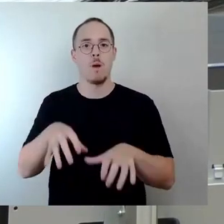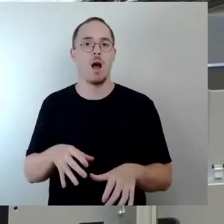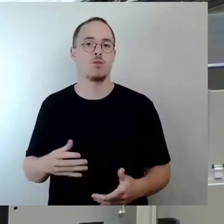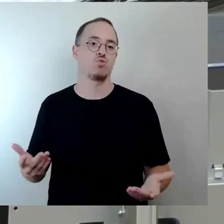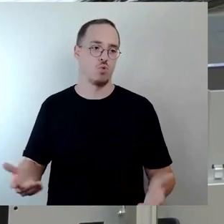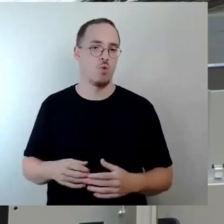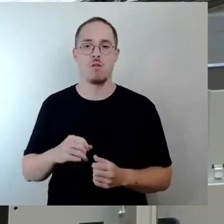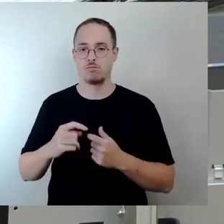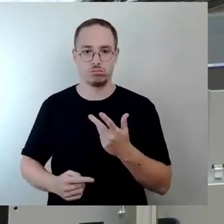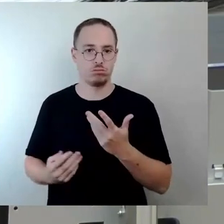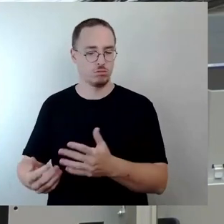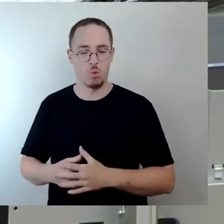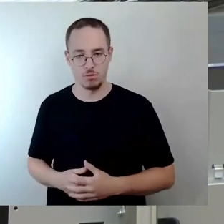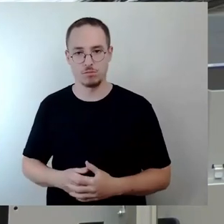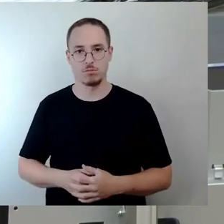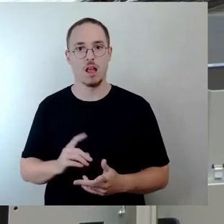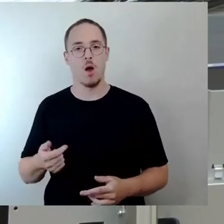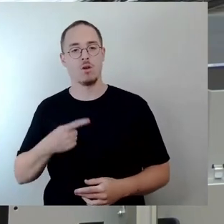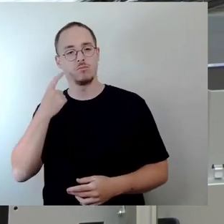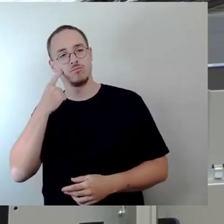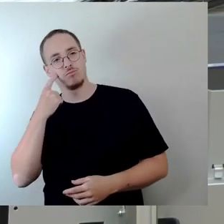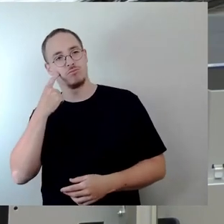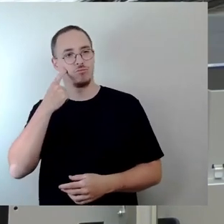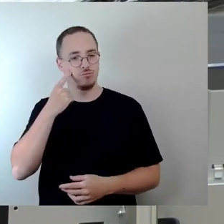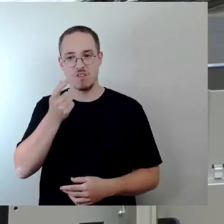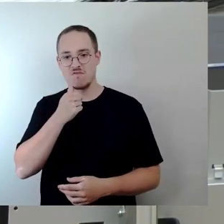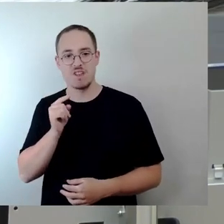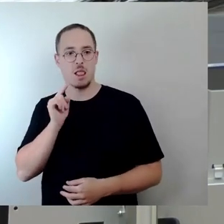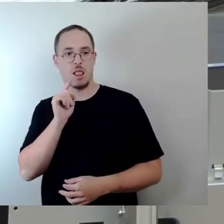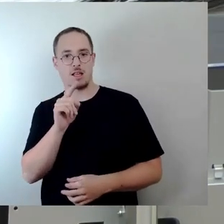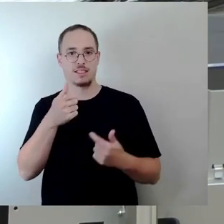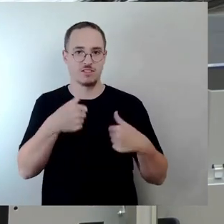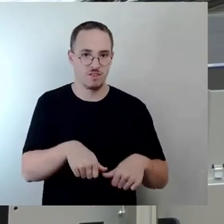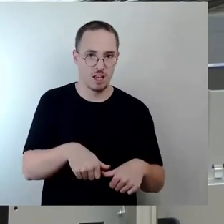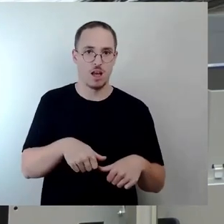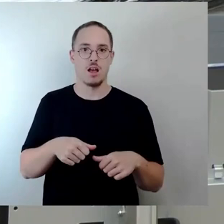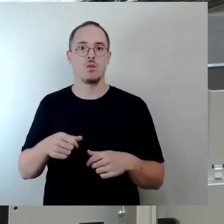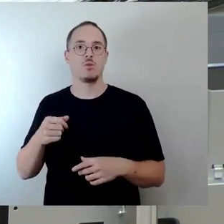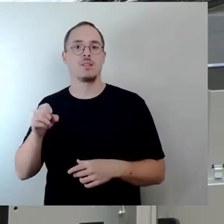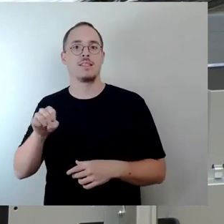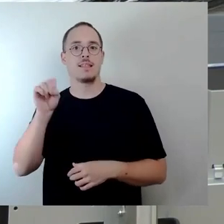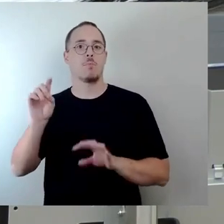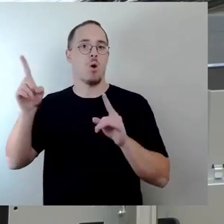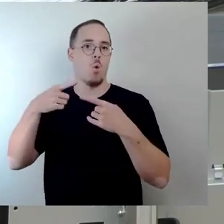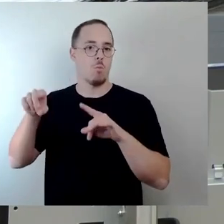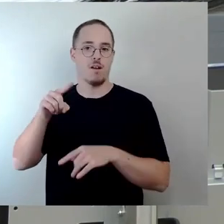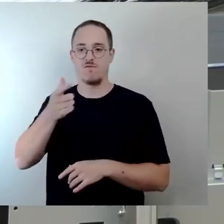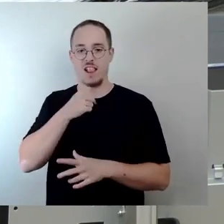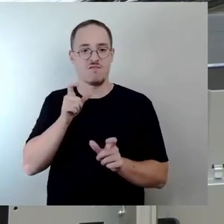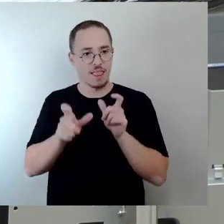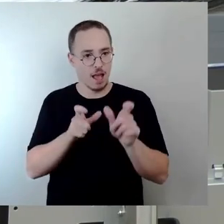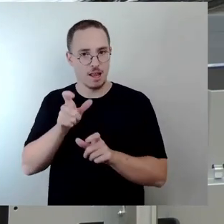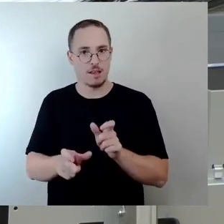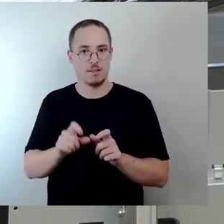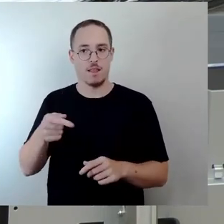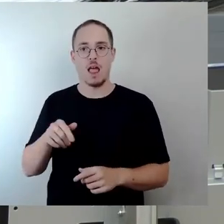oder Semperoper verteidigen zu müssen, haben die das von einem Architekten professionell visualisieren lassen. Sie haben festgestellt,